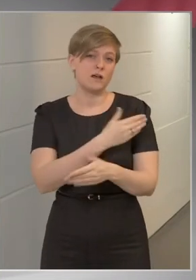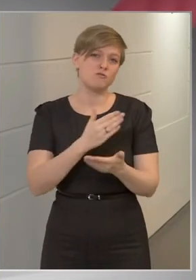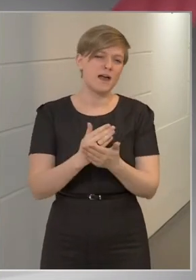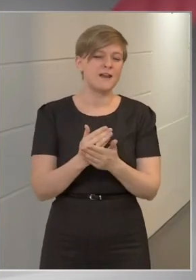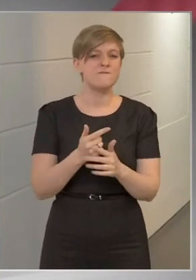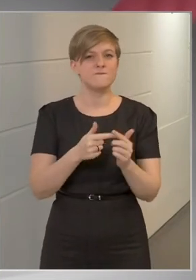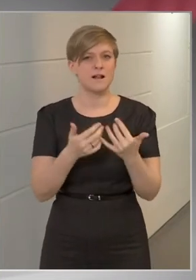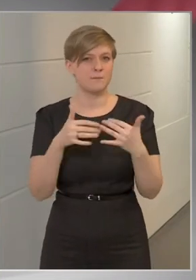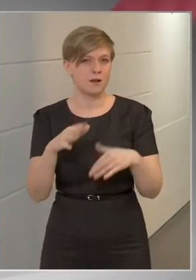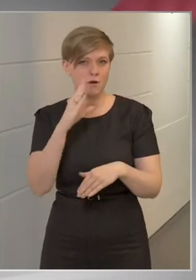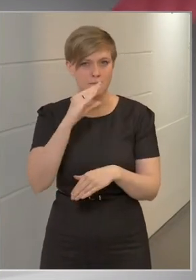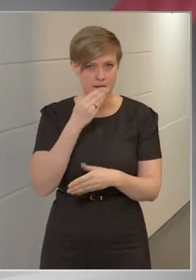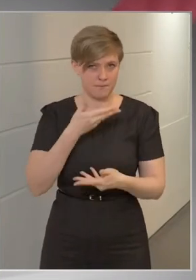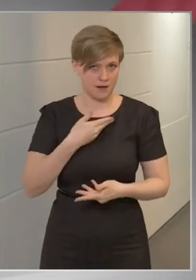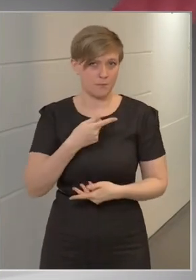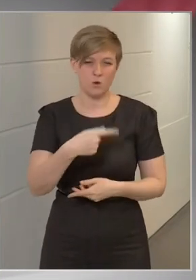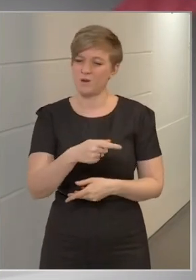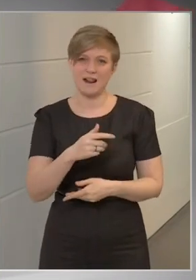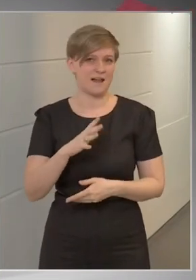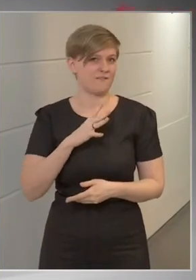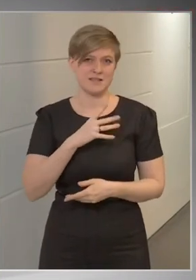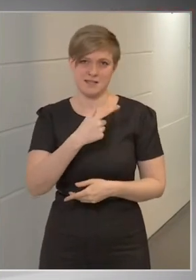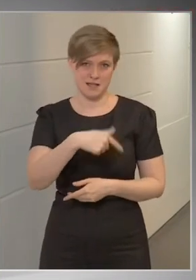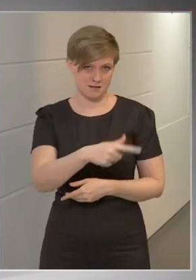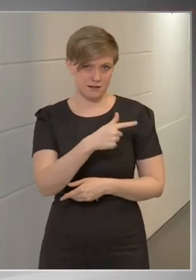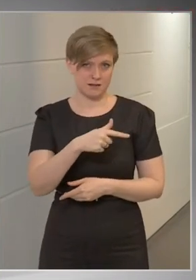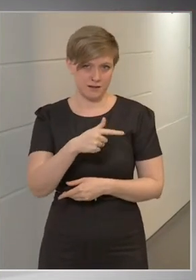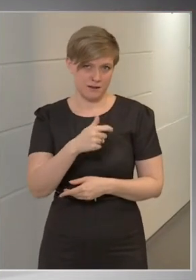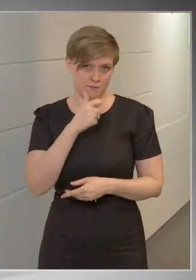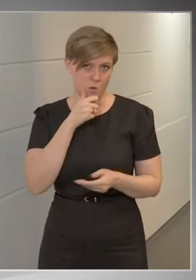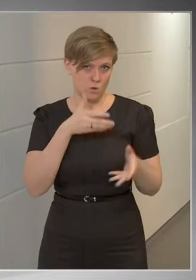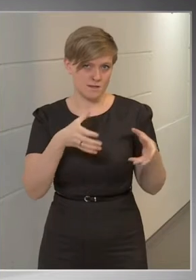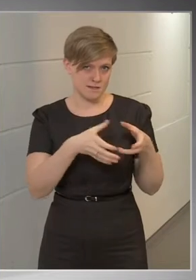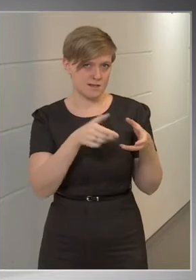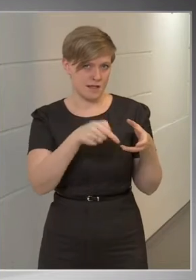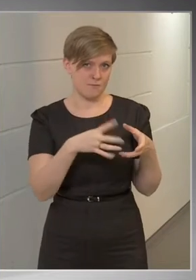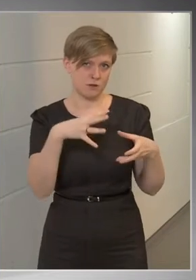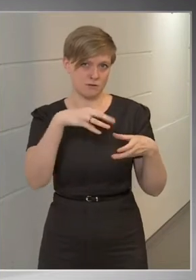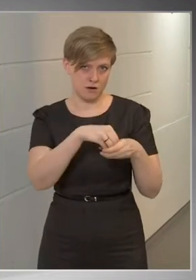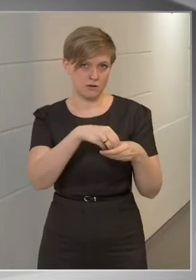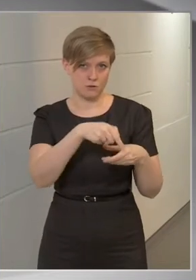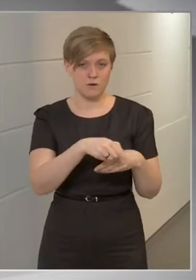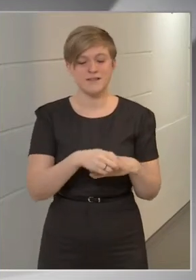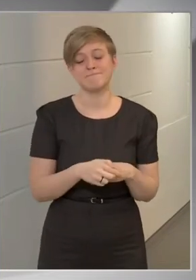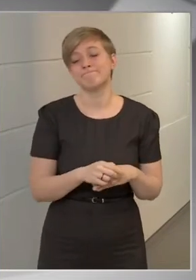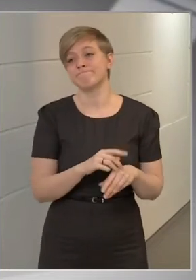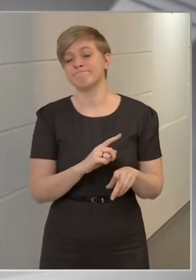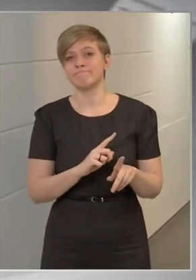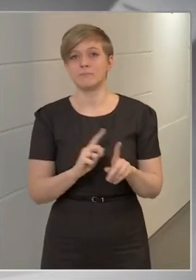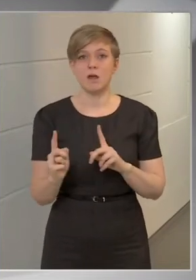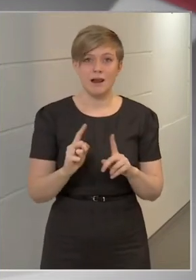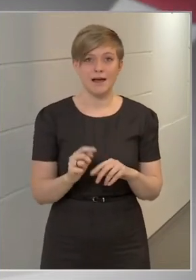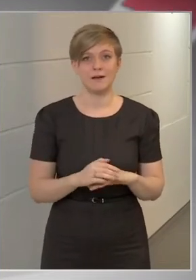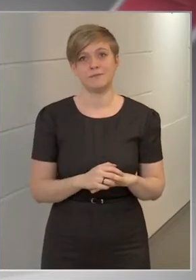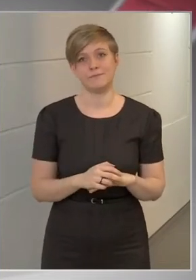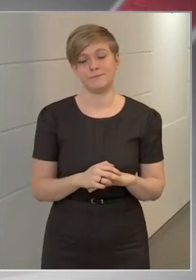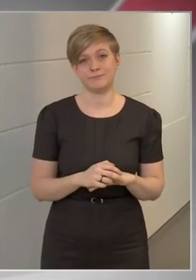félmillió ember megkapta, és ők a legveszélyeztetettebb korosztályba tartoznak, ezért talán az